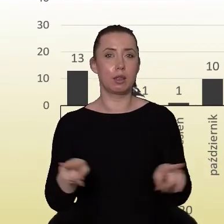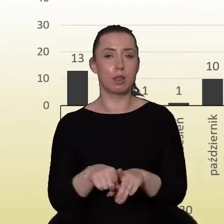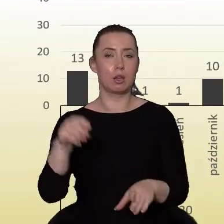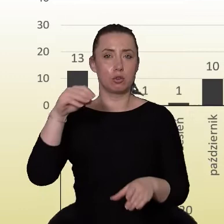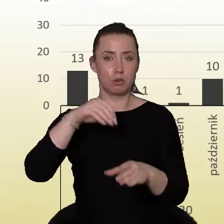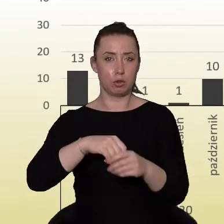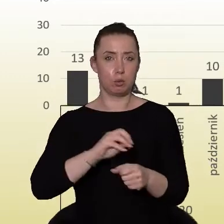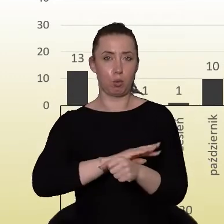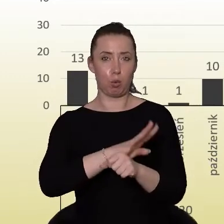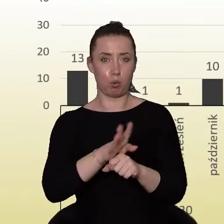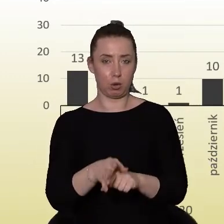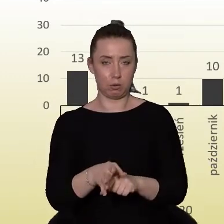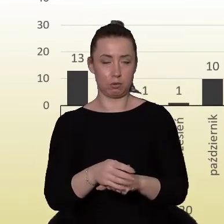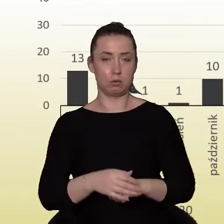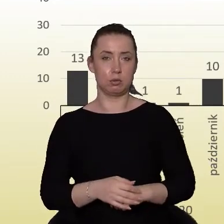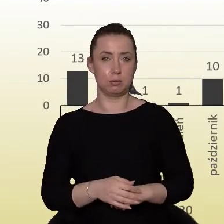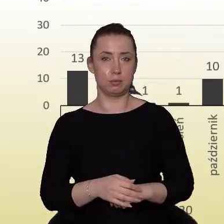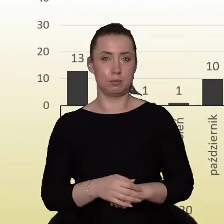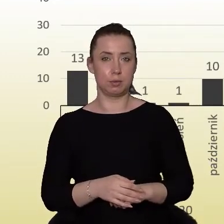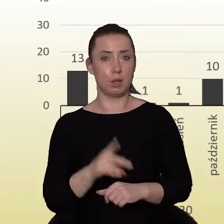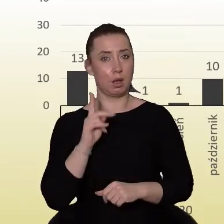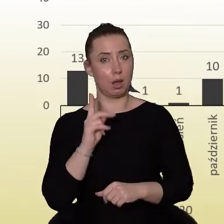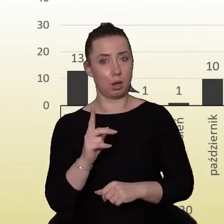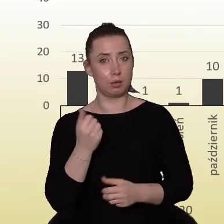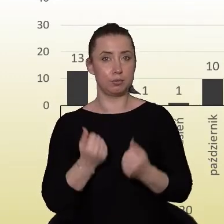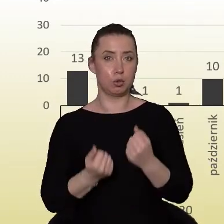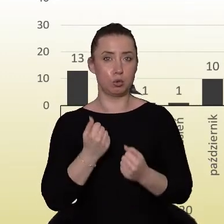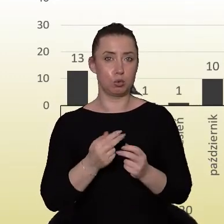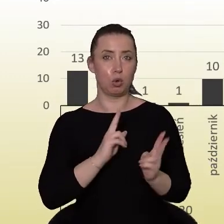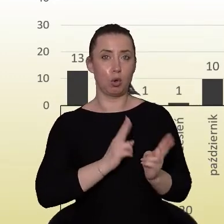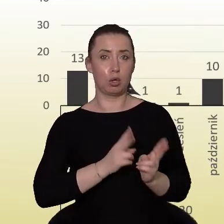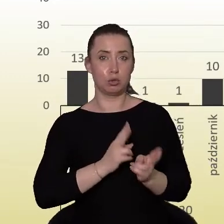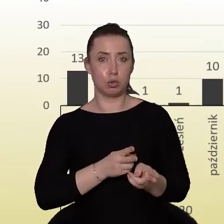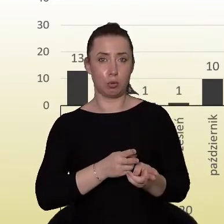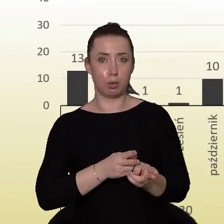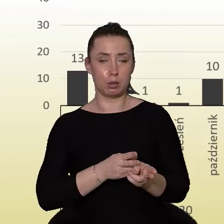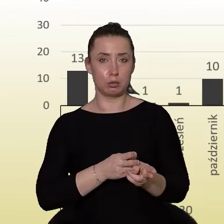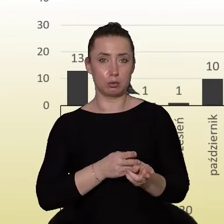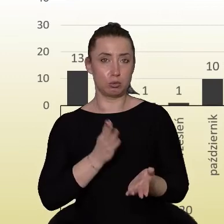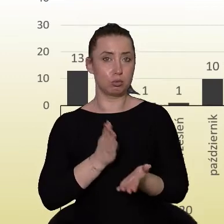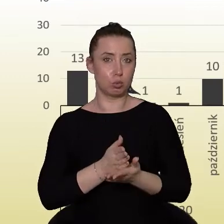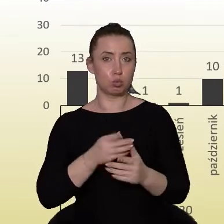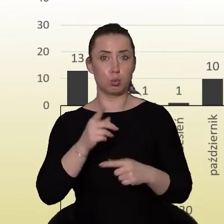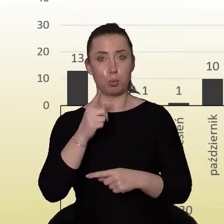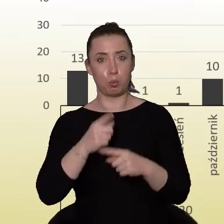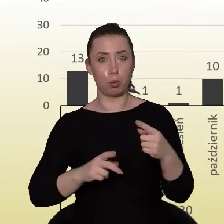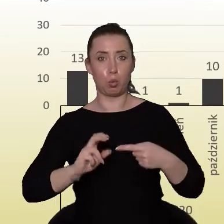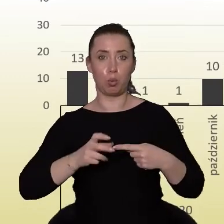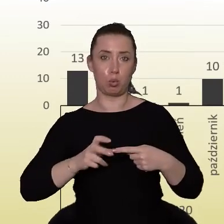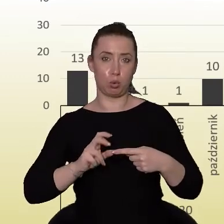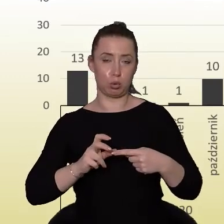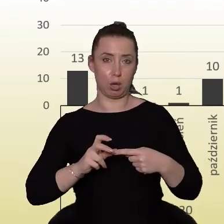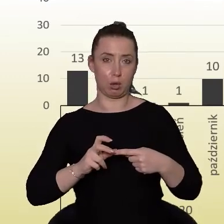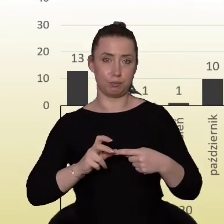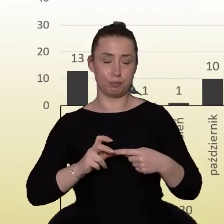-19. Natomiast niestety listopad i połowa grudnia, nawet niespełna,